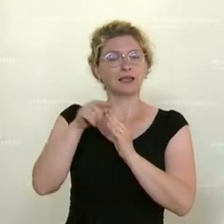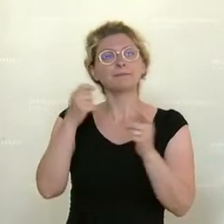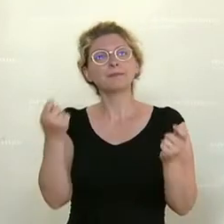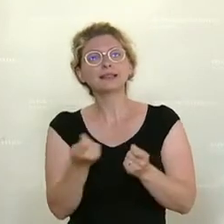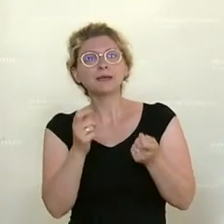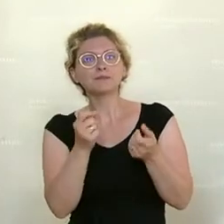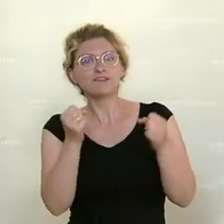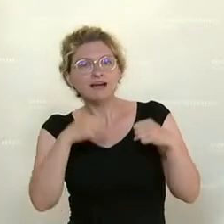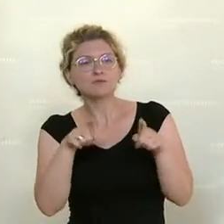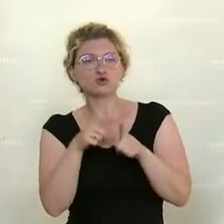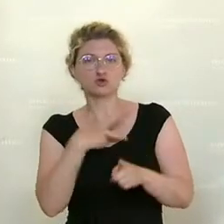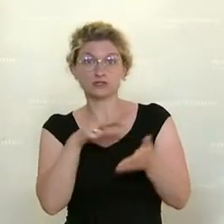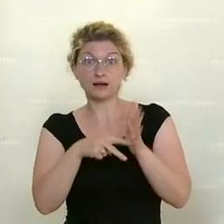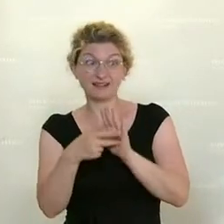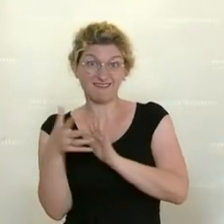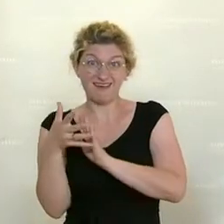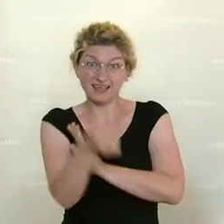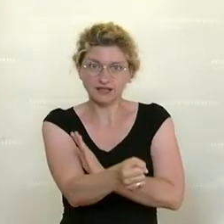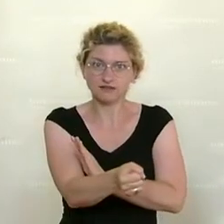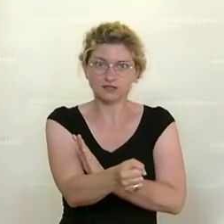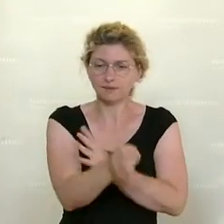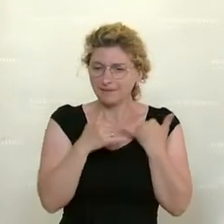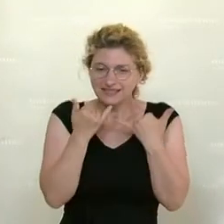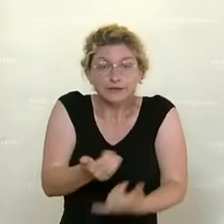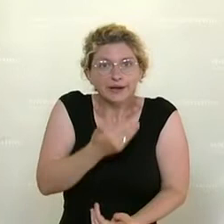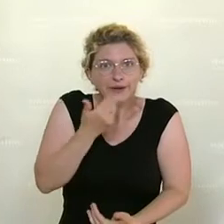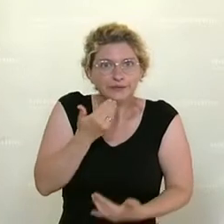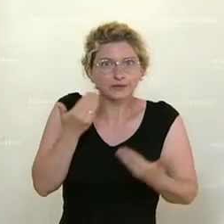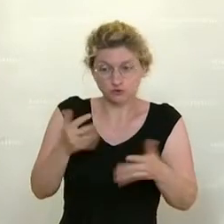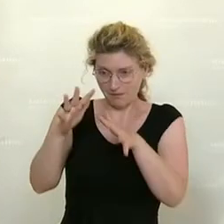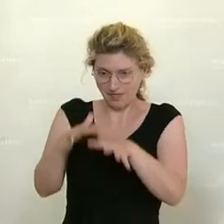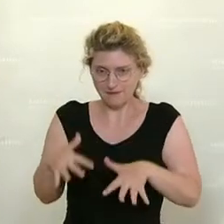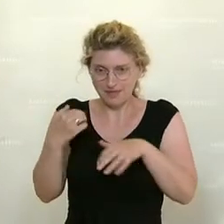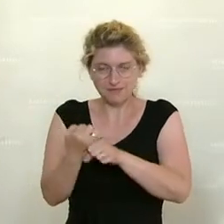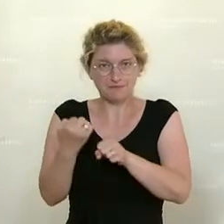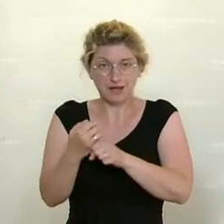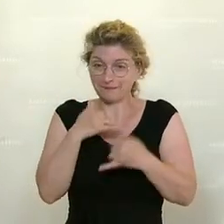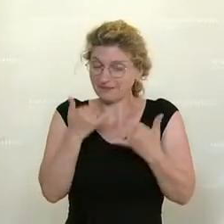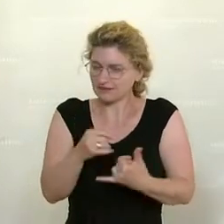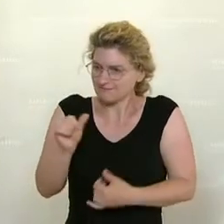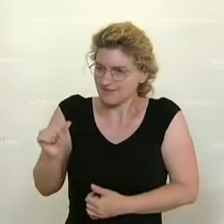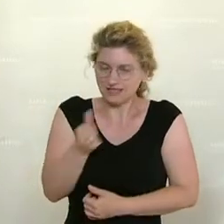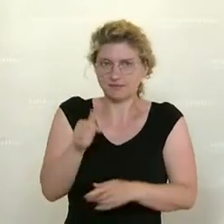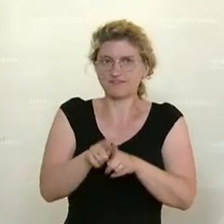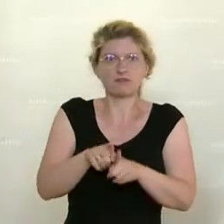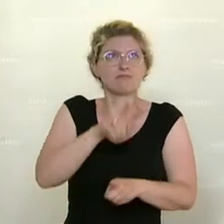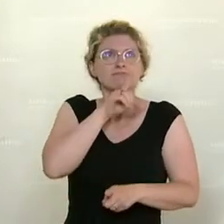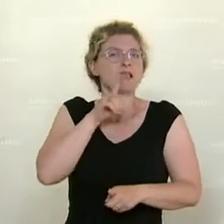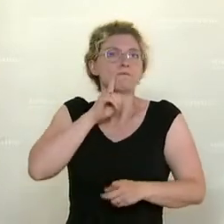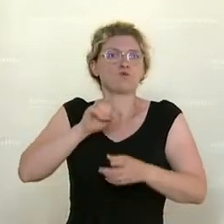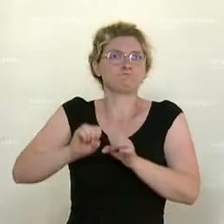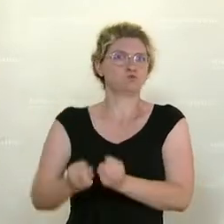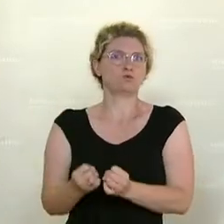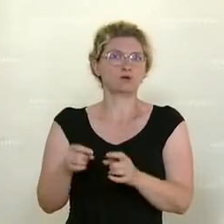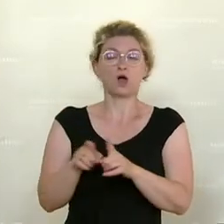Sozialpläne eingreifen. Und es hat es in dieser Form noch nie gegeben, dass das Parlament das macht. Das ist wirklich ein Tabubruch. Und Markus